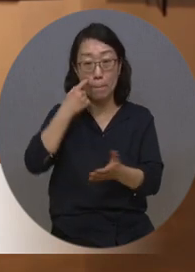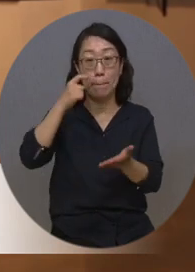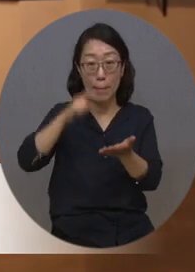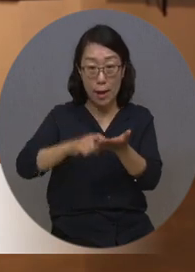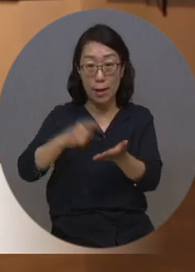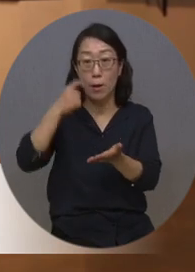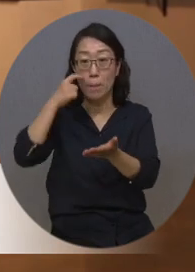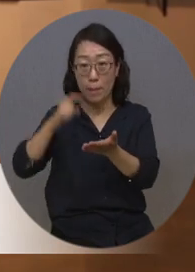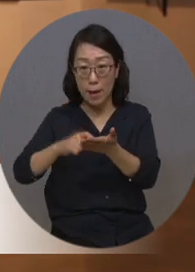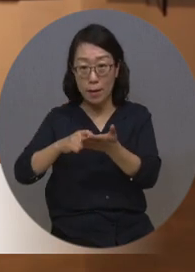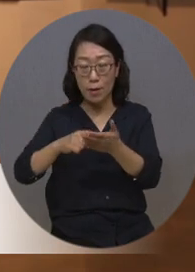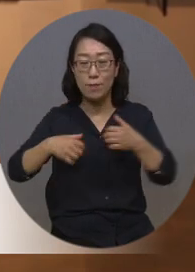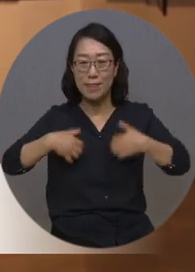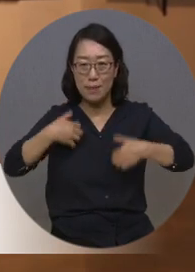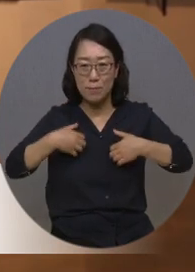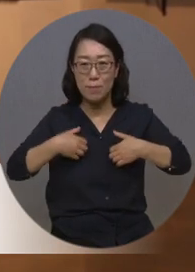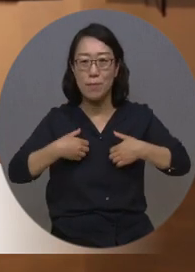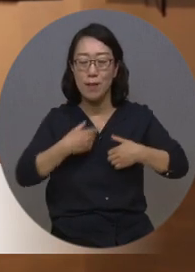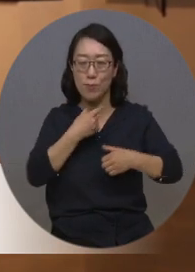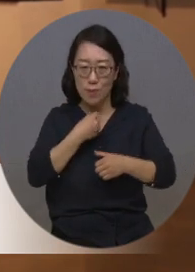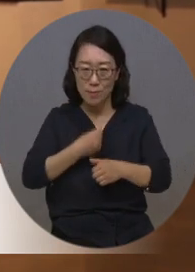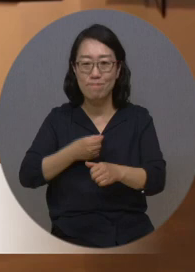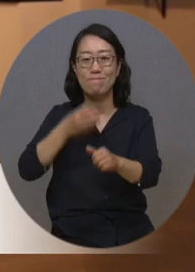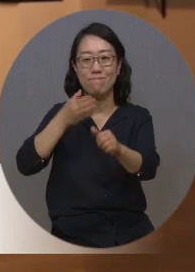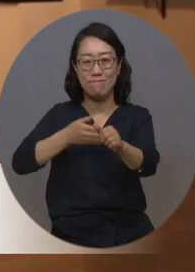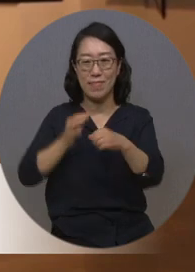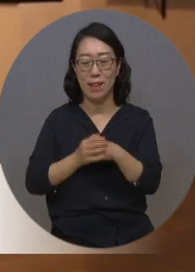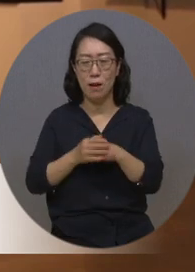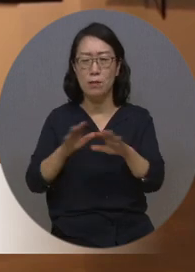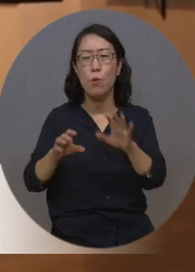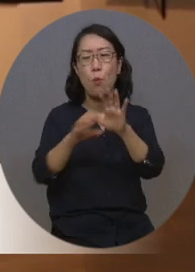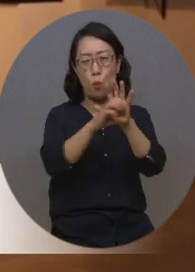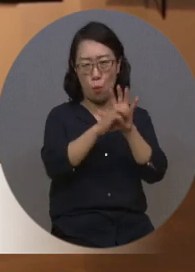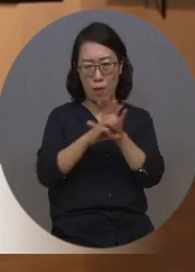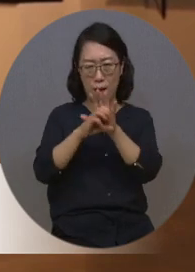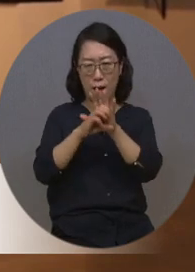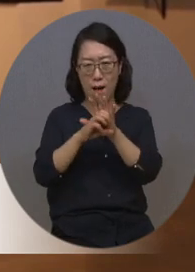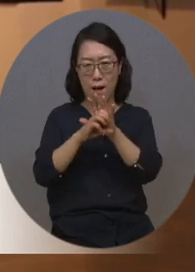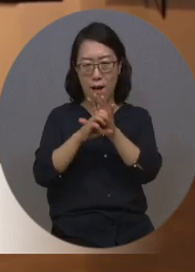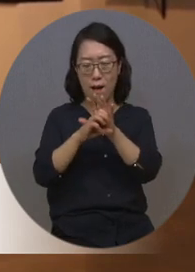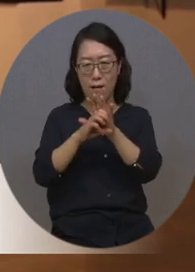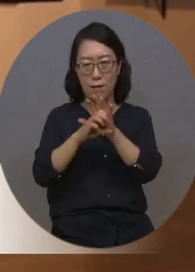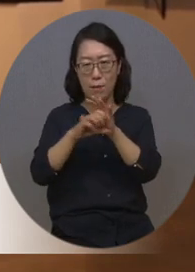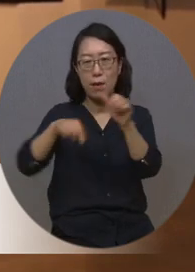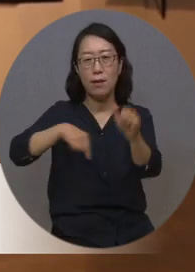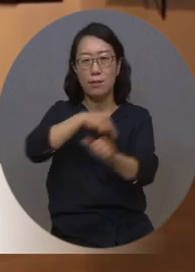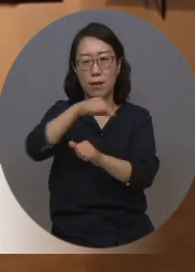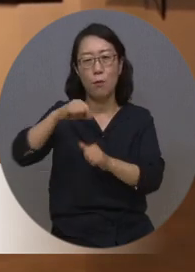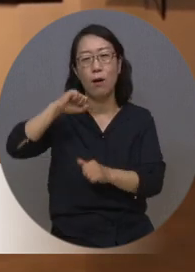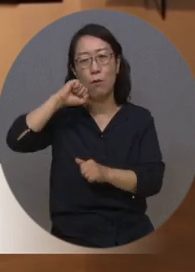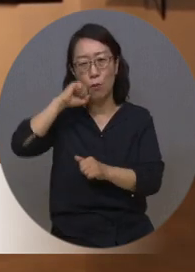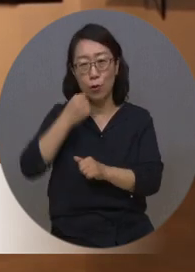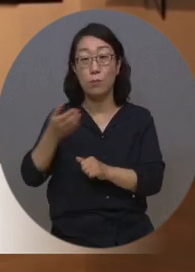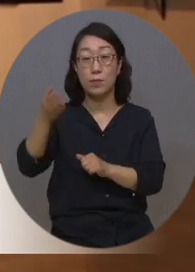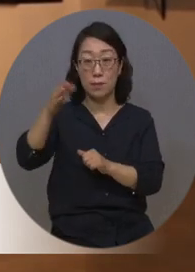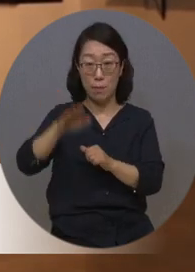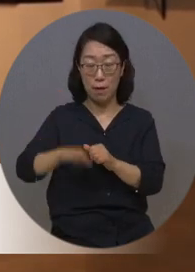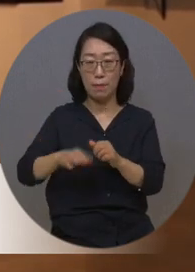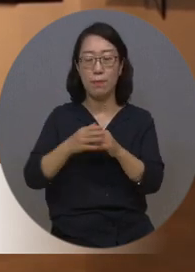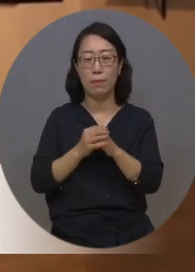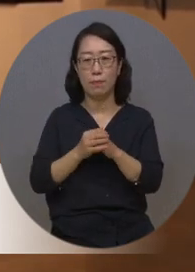기쁨을 누리셨으면 좋겠습니다. 지금 코로나로 굉장히 어려운 상황이 지속되고 있는데